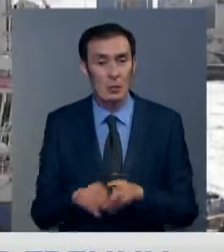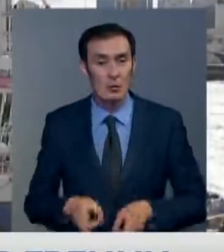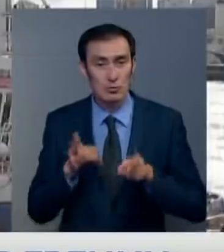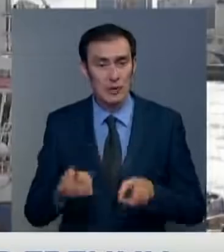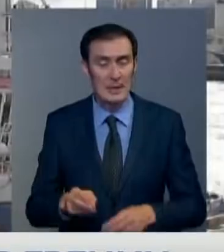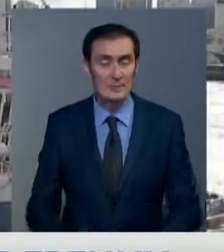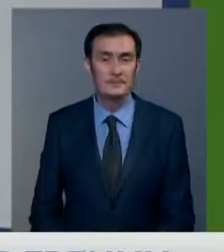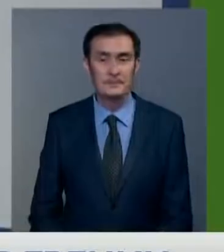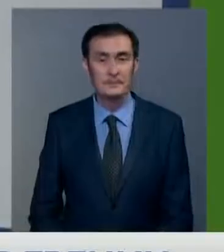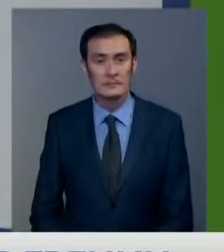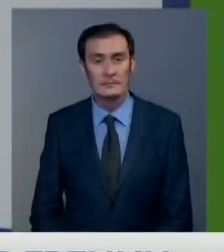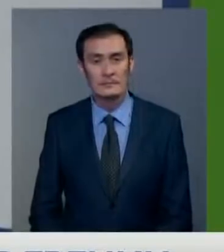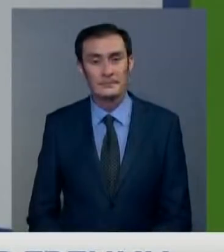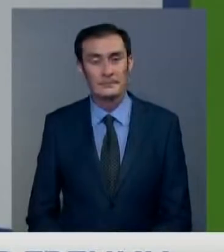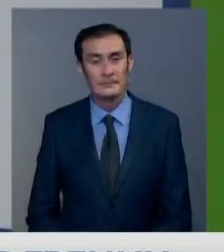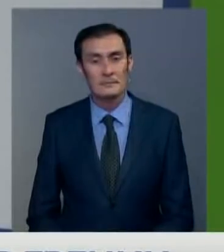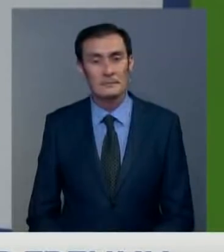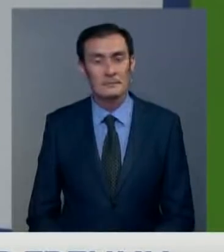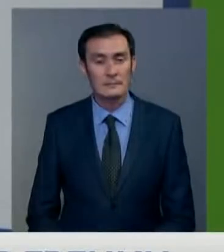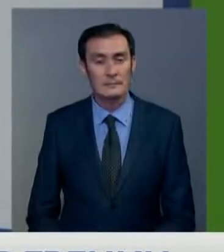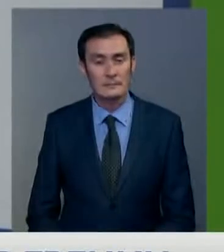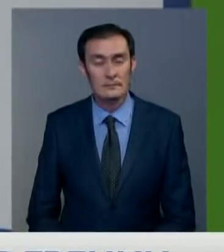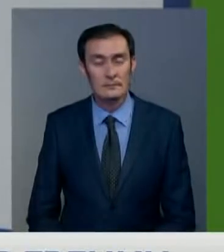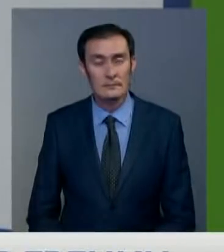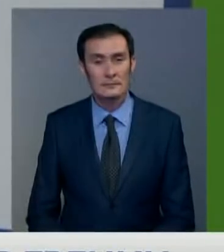Монтаева, Аида Кадырбай, Петр Барейко, Хабар 24.